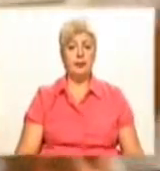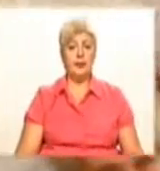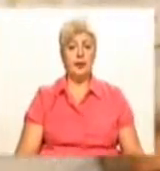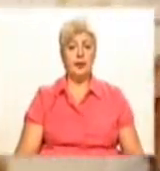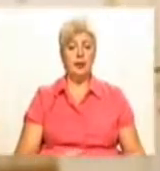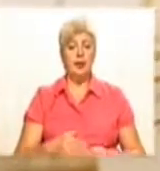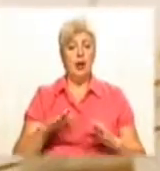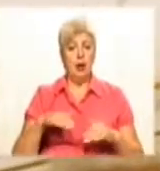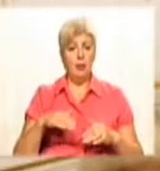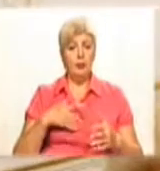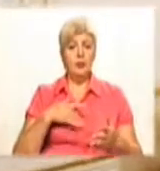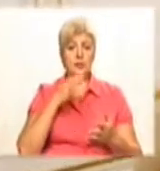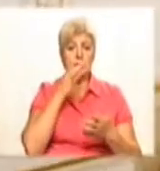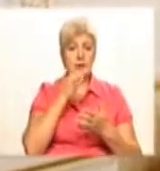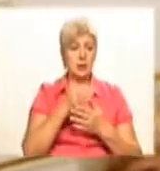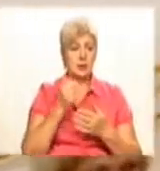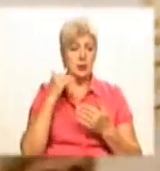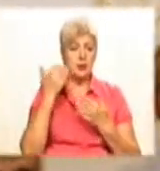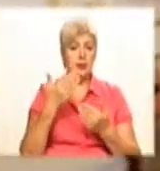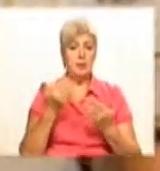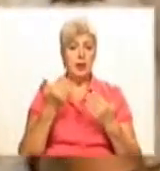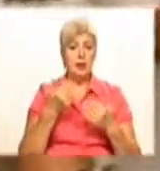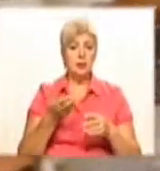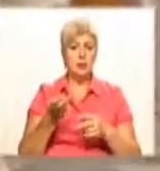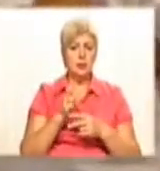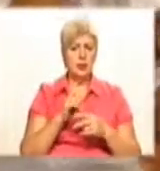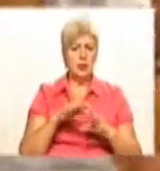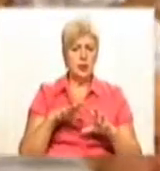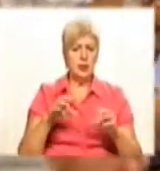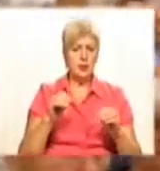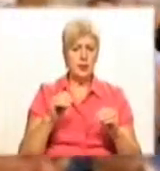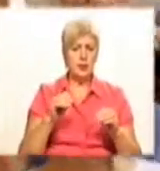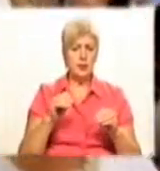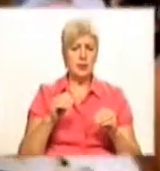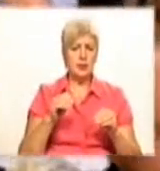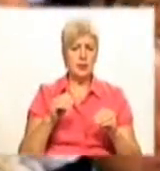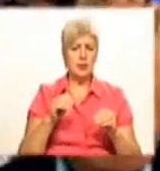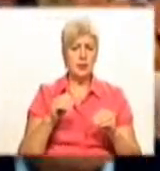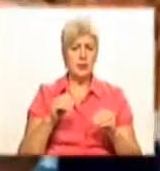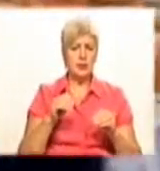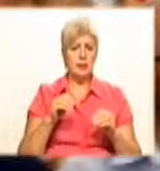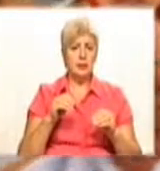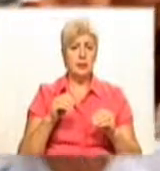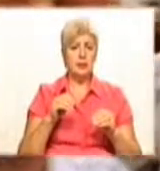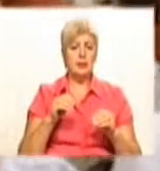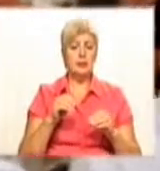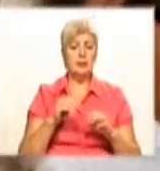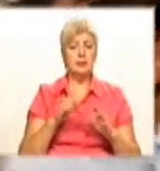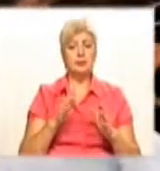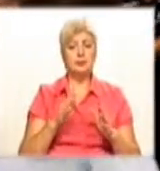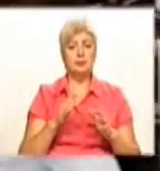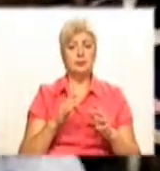сказали ми їй, вже прийшли по наці. Вона все одно не дозволила нам закривати.